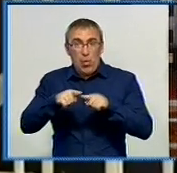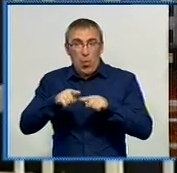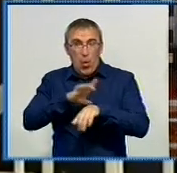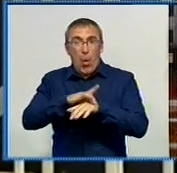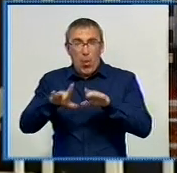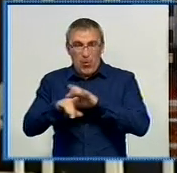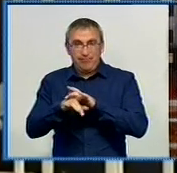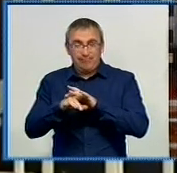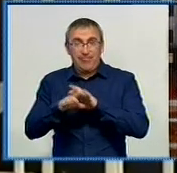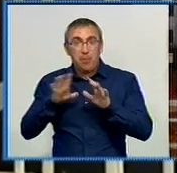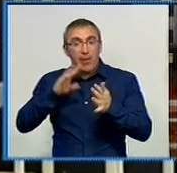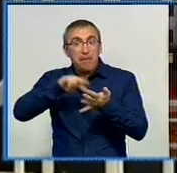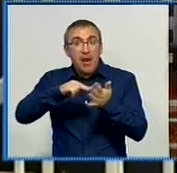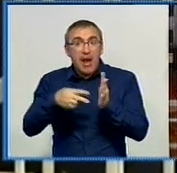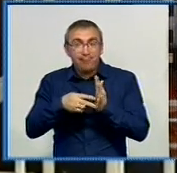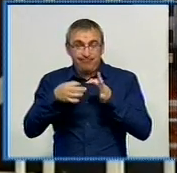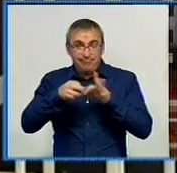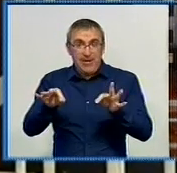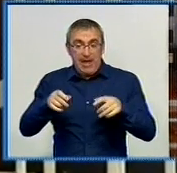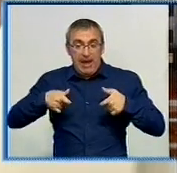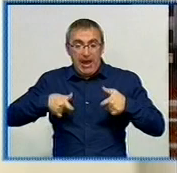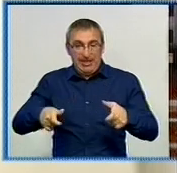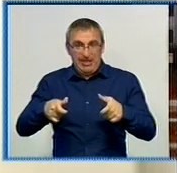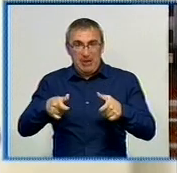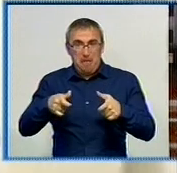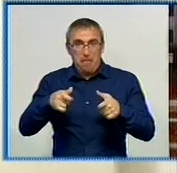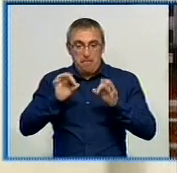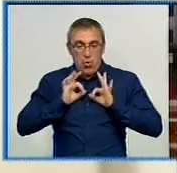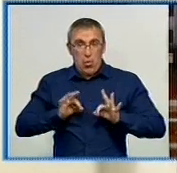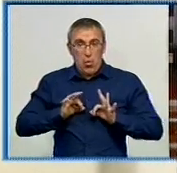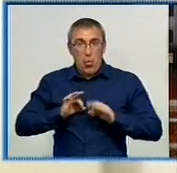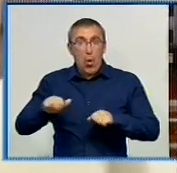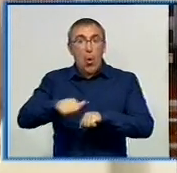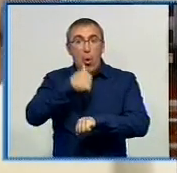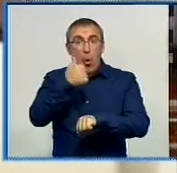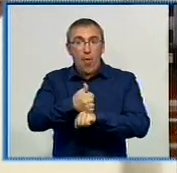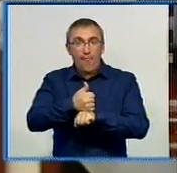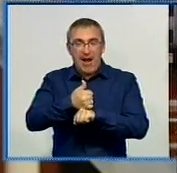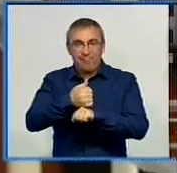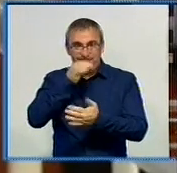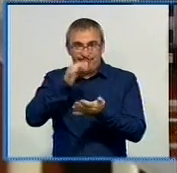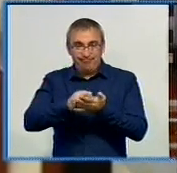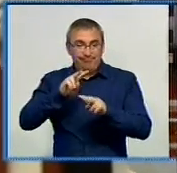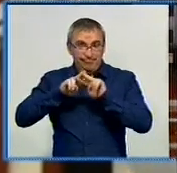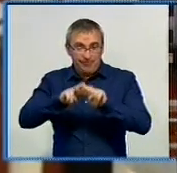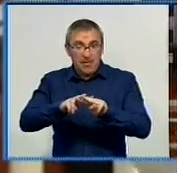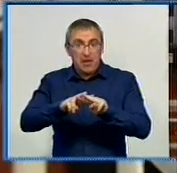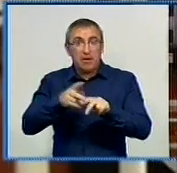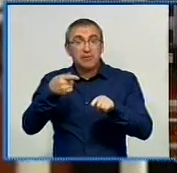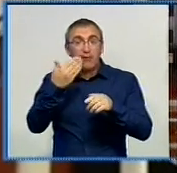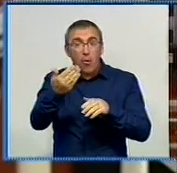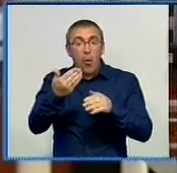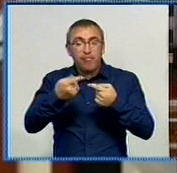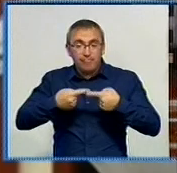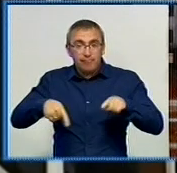заплановано, заявив виконач обов'язки генпрокурора Олег Махницький. Голова панітенціарної служби Сергій Старенький заперечує, що його відомство